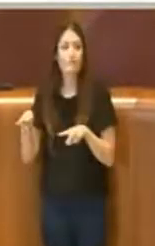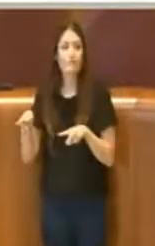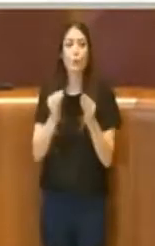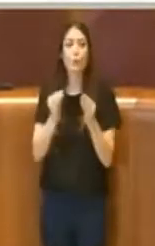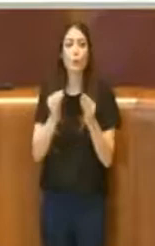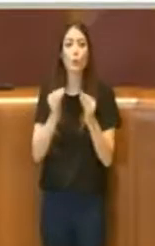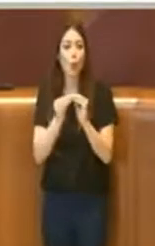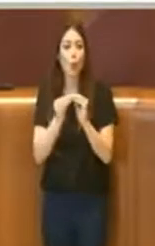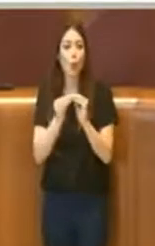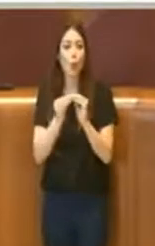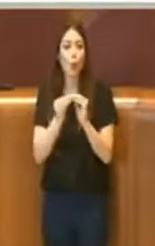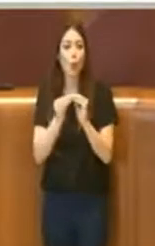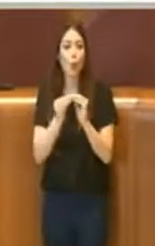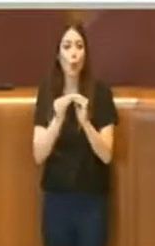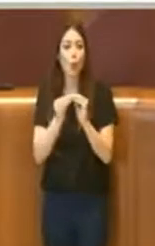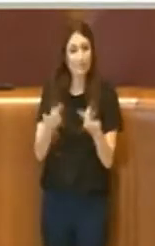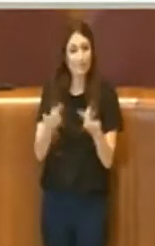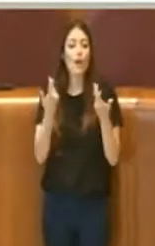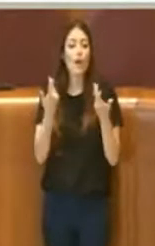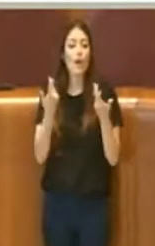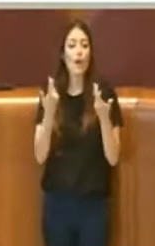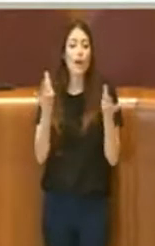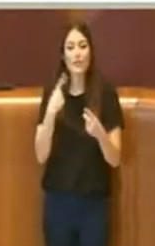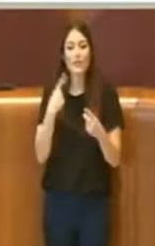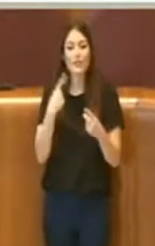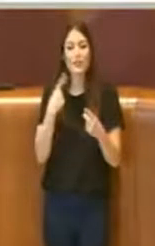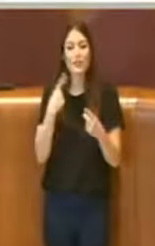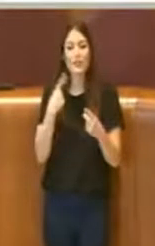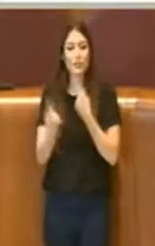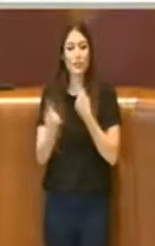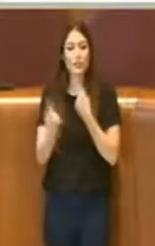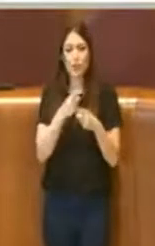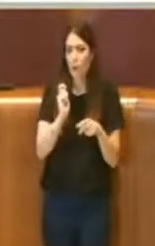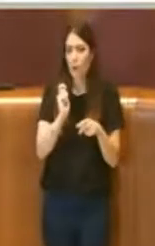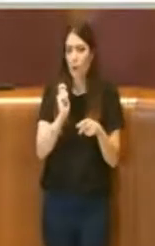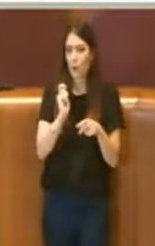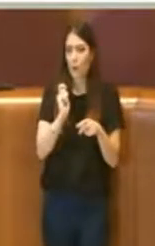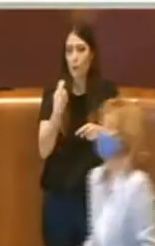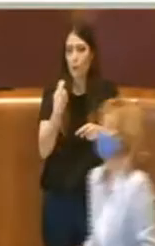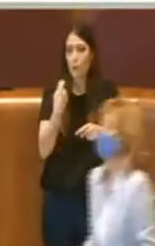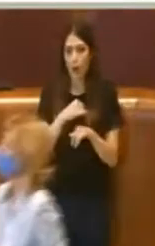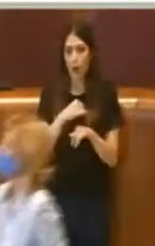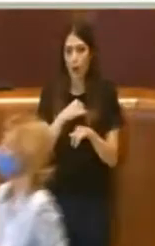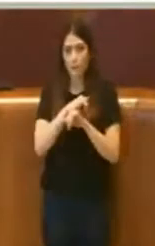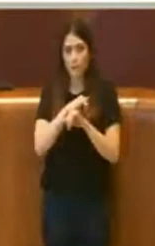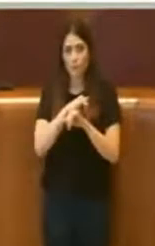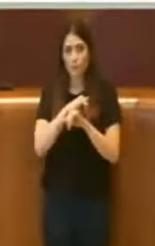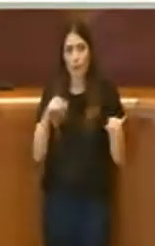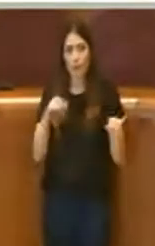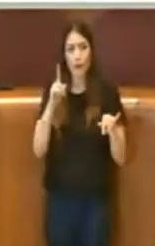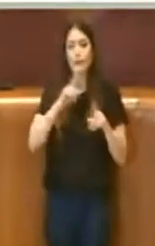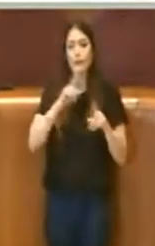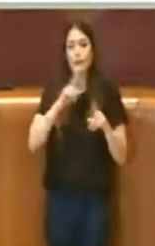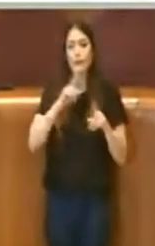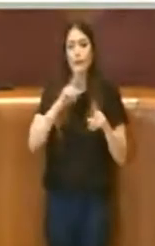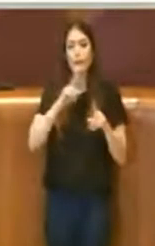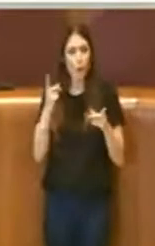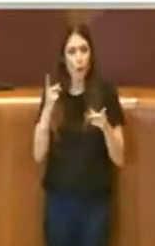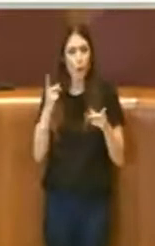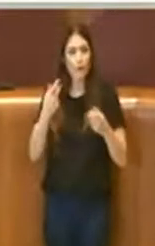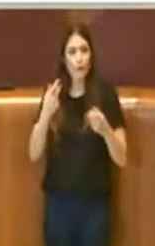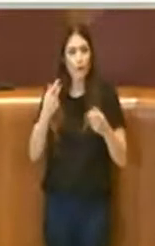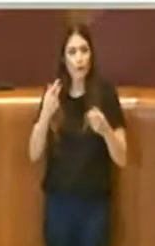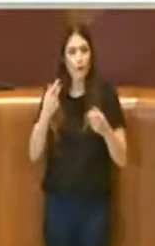possibile dare ai concessionari ma ecco in questo caso non l'hanno mai pagata e non la pagheranno nemmeno quando le attività riprenderanno quindi